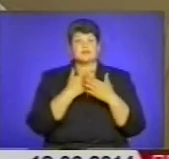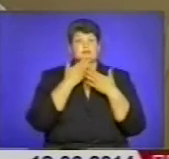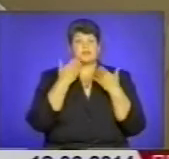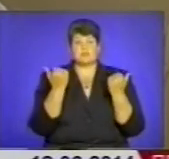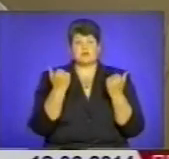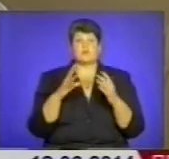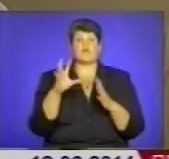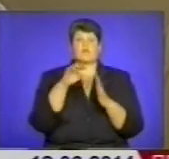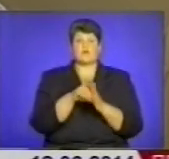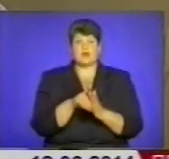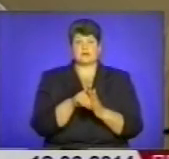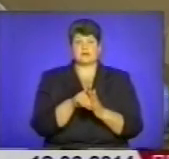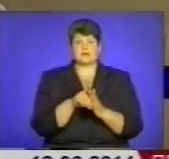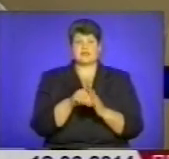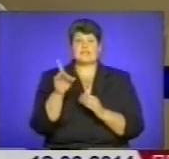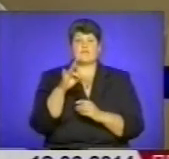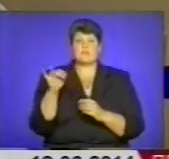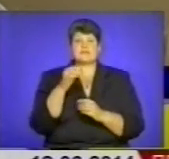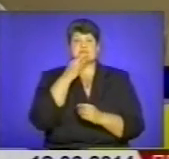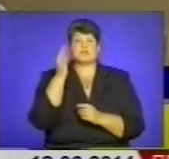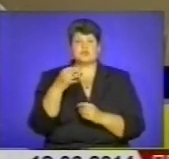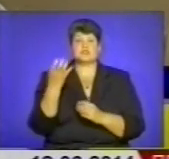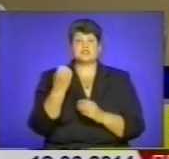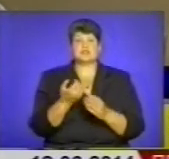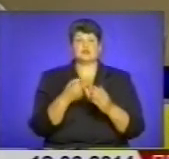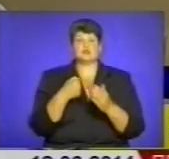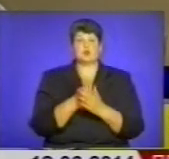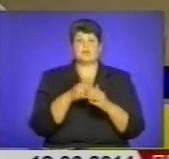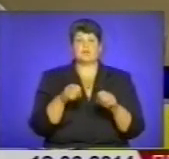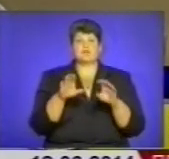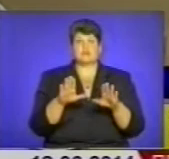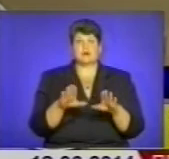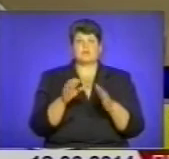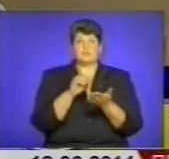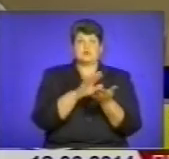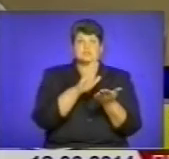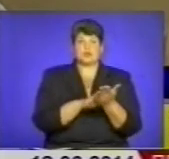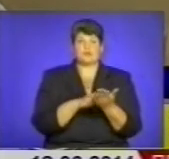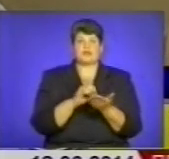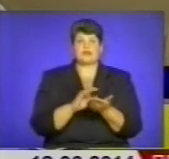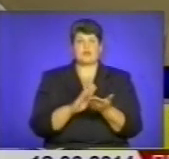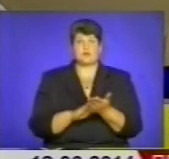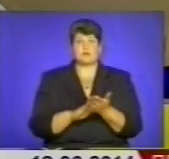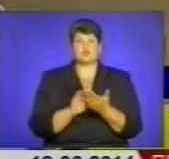запровадили європейський досвід ще до постановки на облік, до ознайомлення з